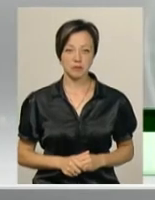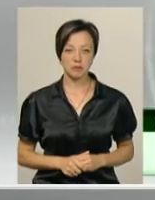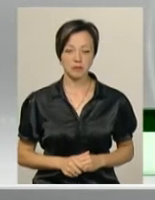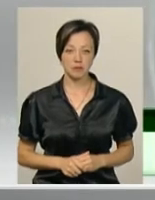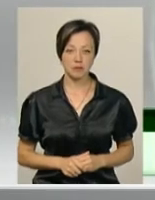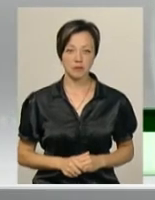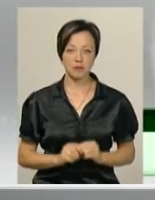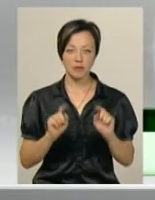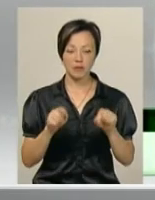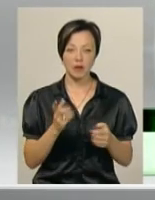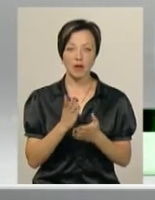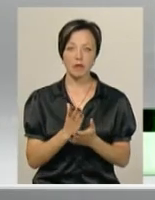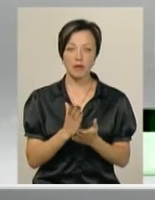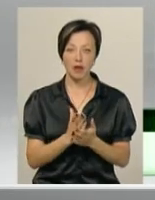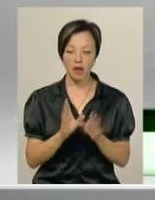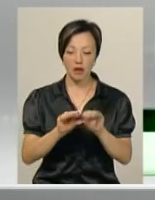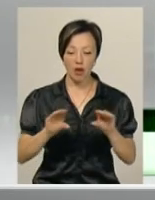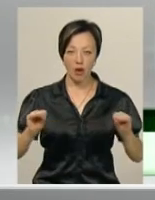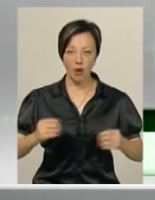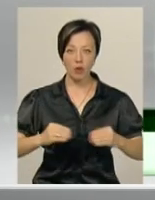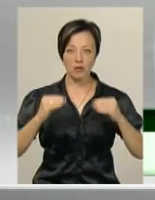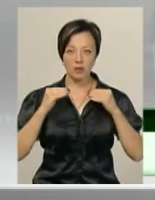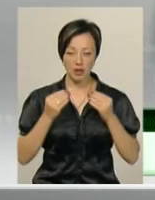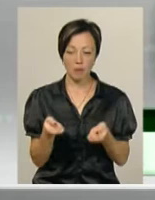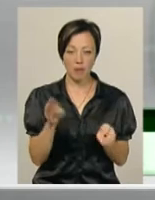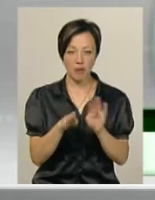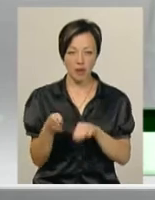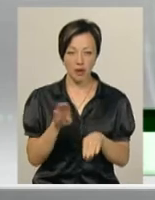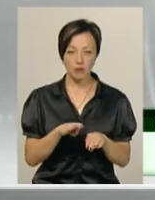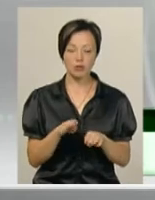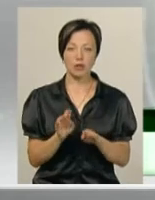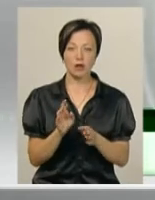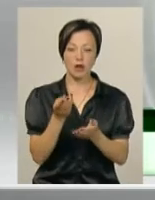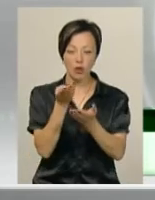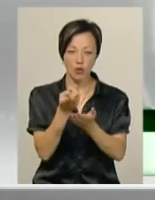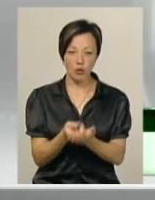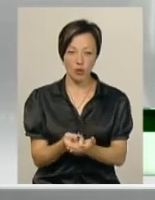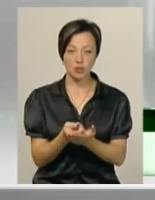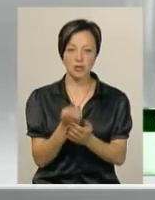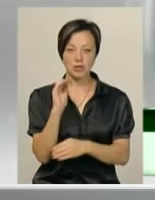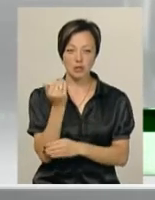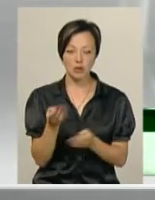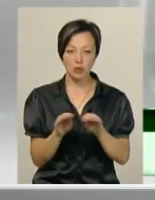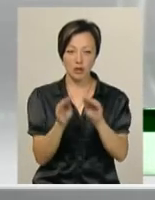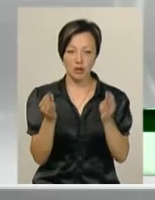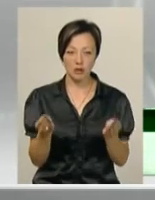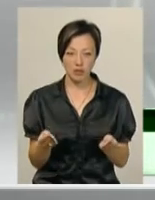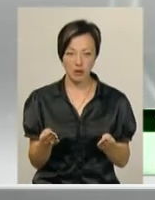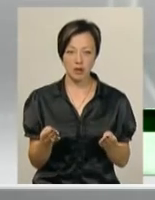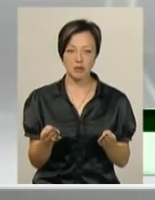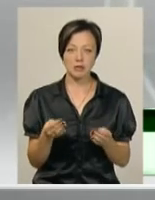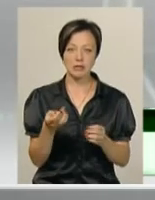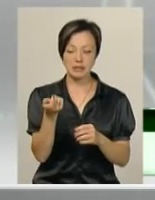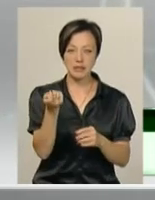Там є одіяльце, там є таленочка, вона ложить туди дитину, накриває її, закриває це